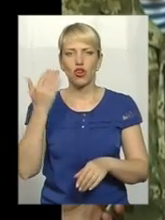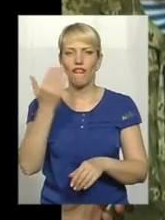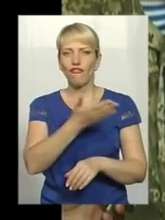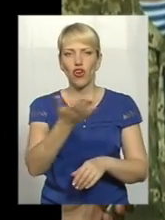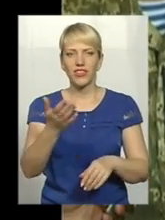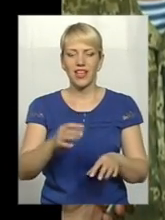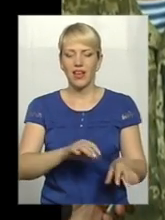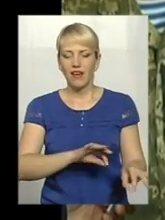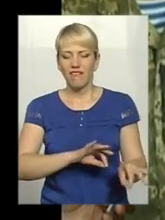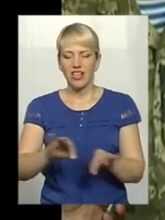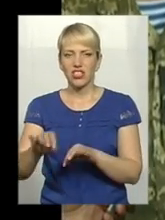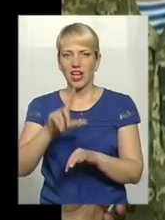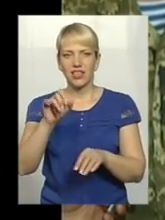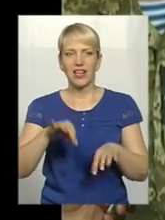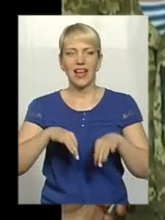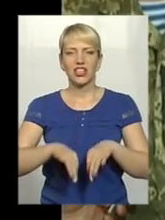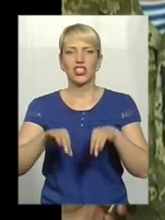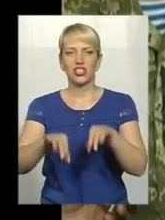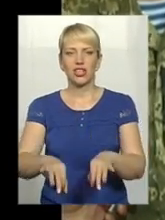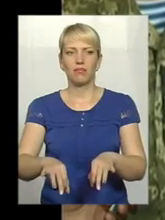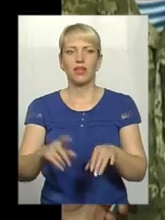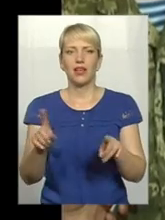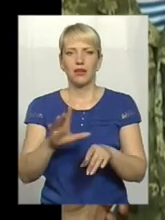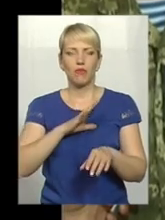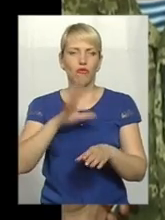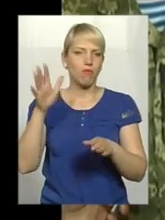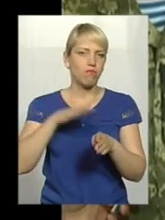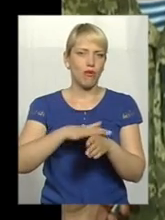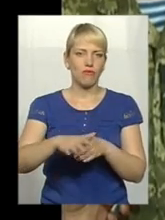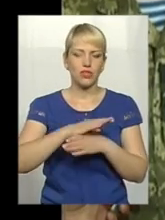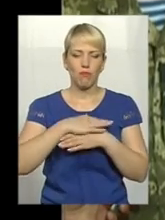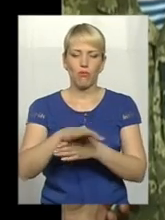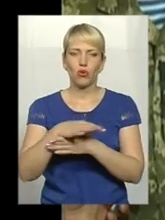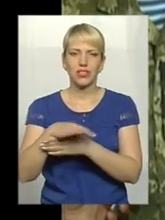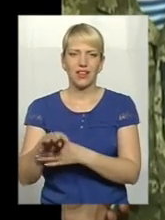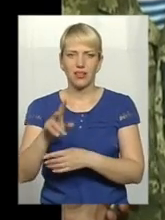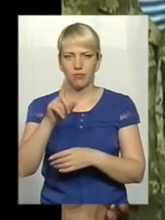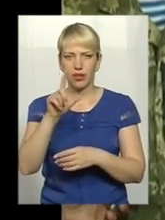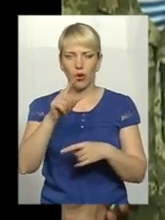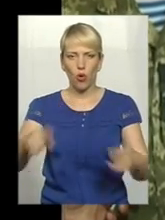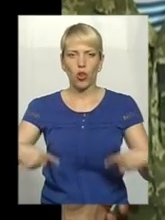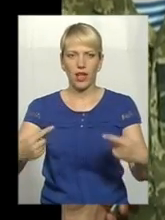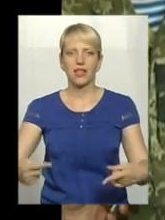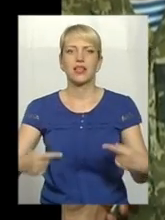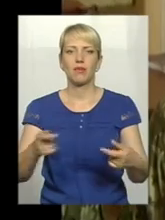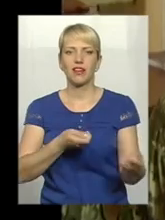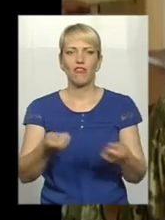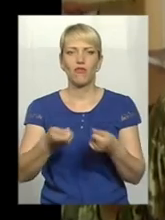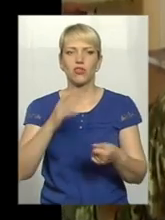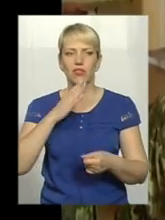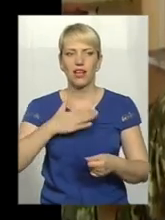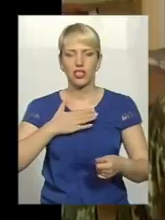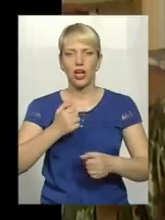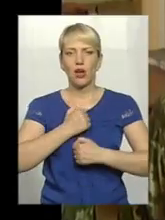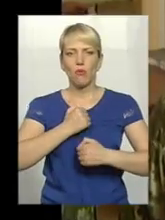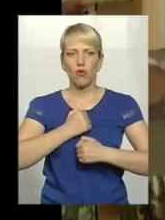джипі, який, як бачите, потім фотографії абсолютно з усіма простреленими колесами, вивозили наші бойових товаришів. Ми